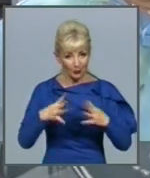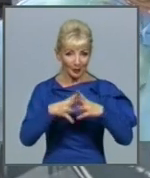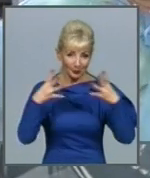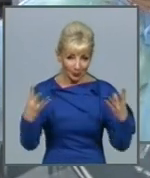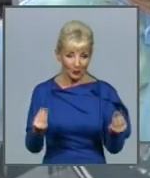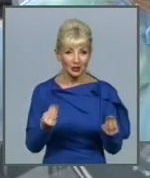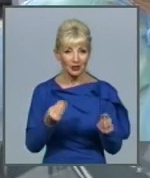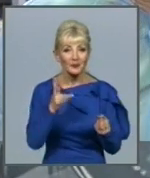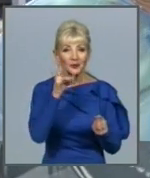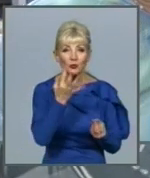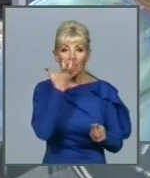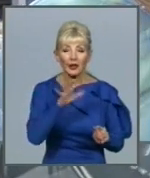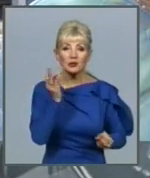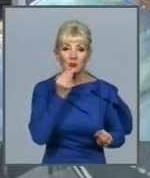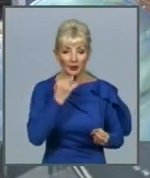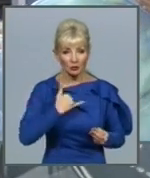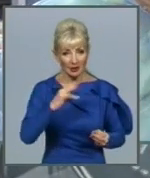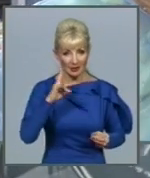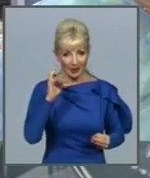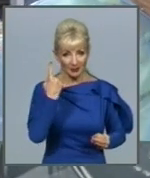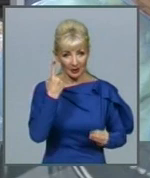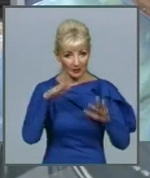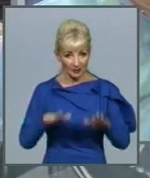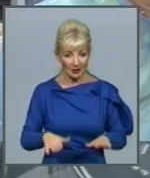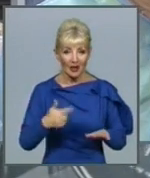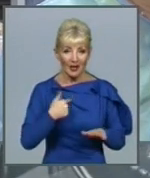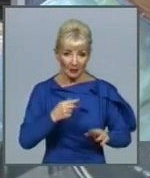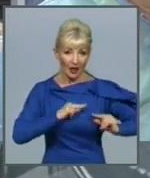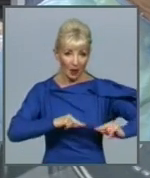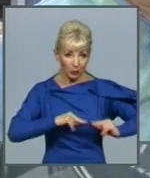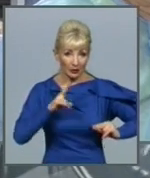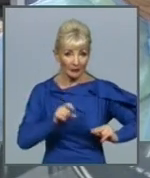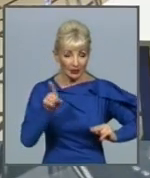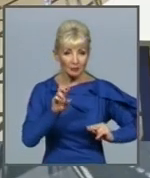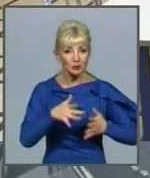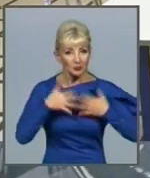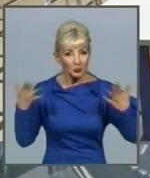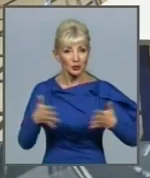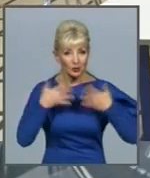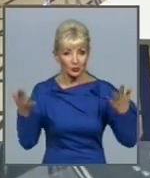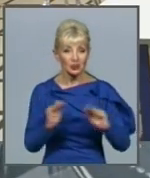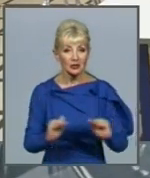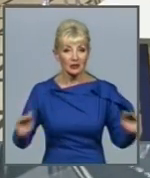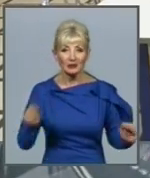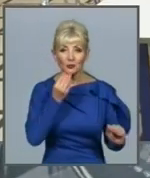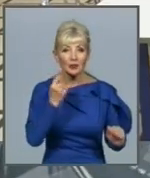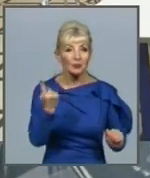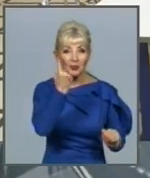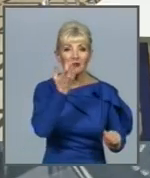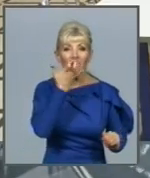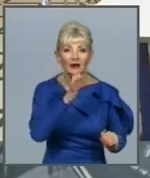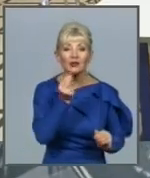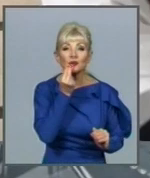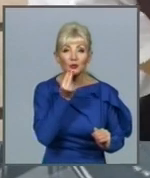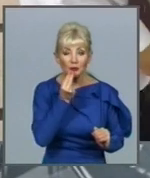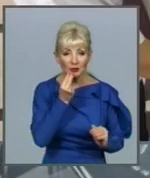питання у нас на першому місці. Ми працюємо над тим, щоб все більше і більше дітей охватити горячим питанням. Нові норми також передбачають, що